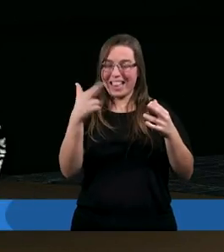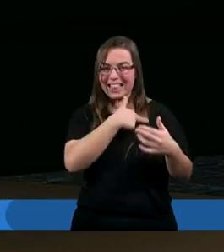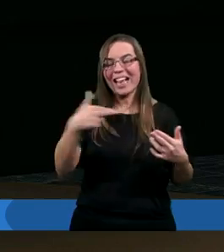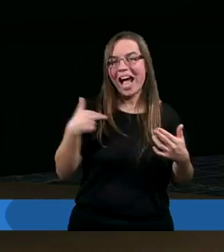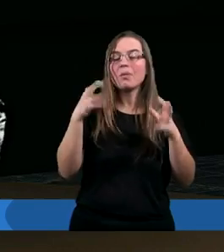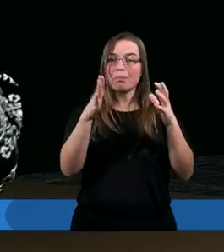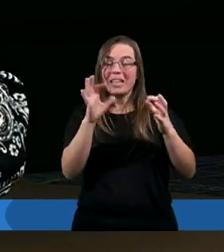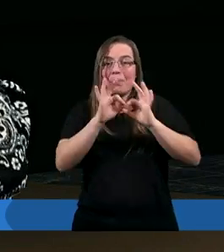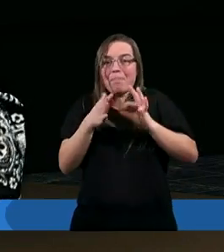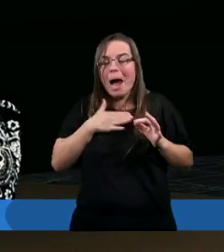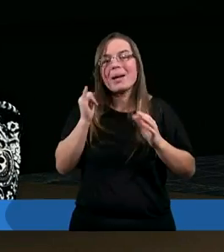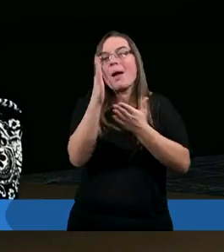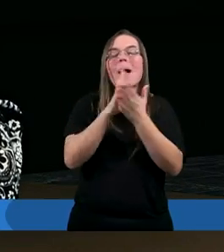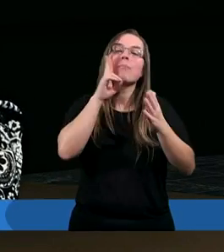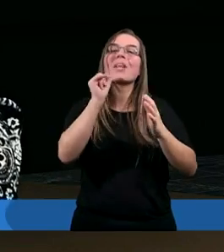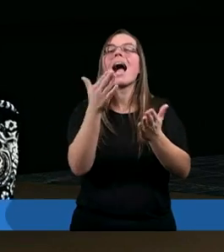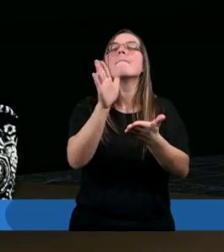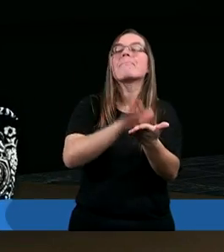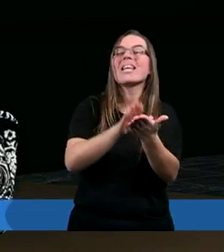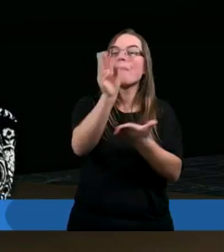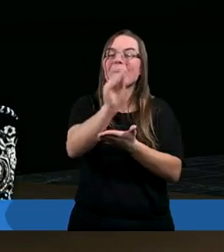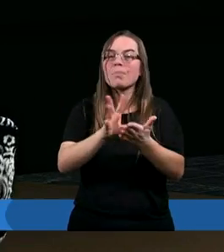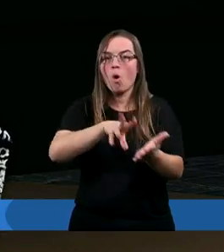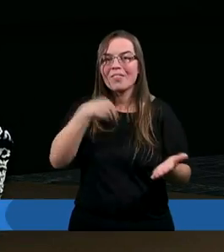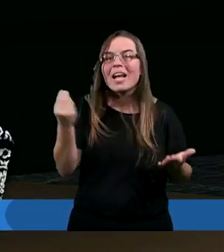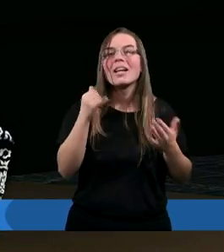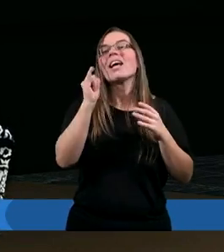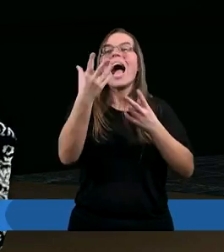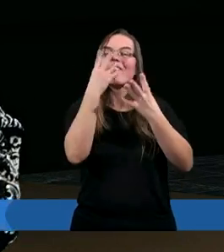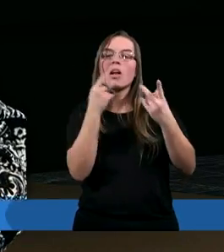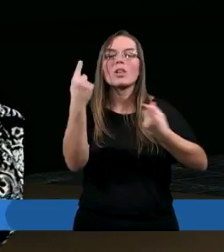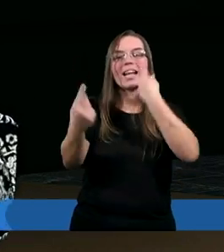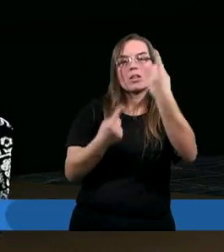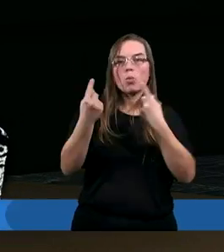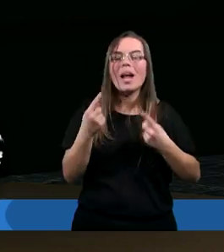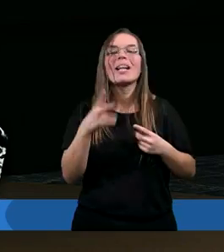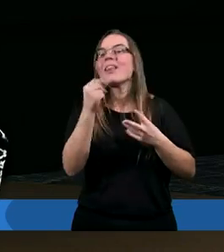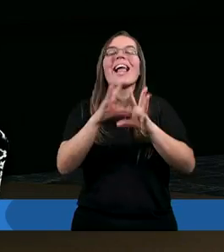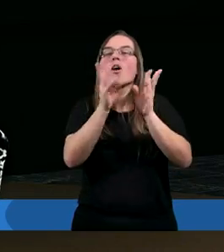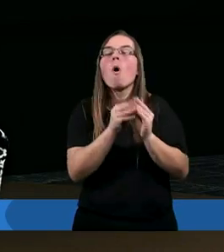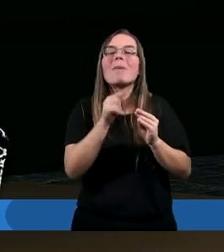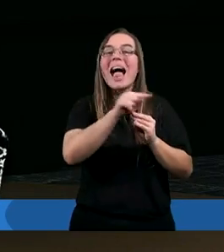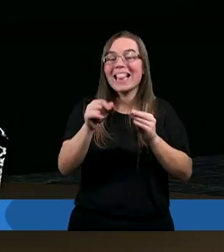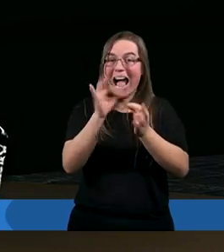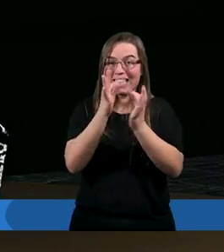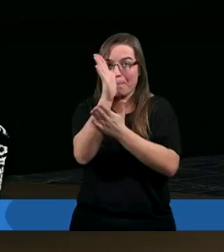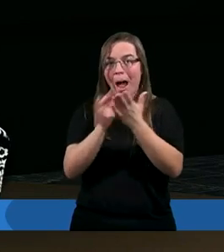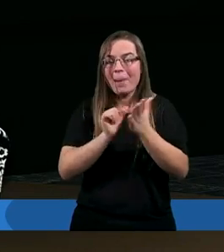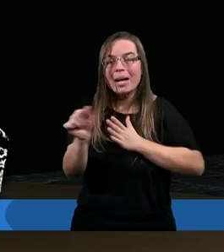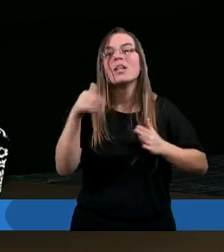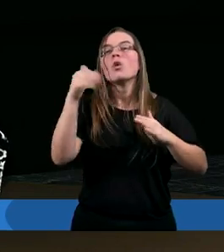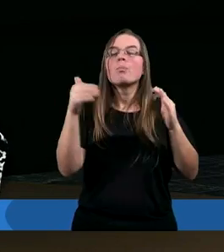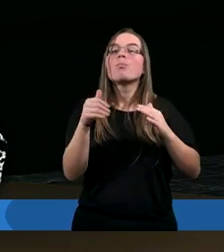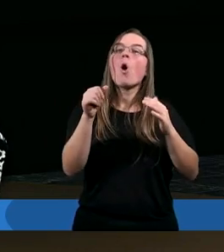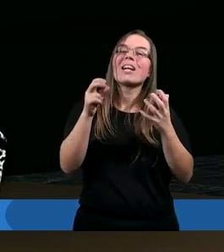jakby mapę, tą wizję tego, jak wygląda sytuacja, jest niekompletna ta mapa, to